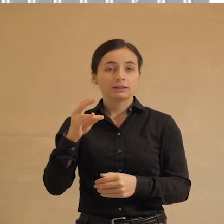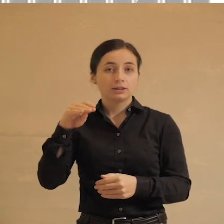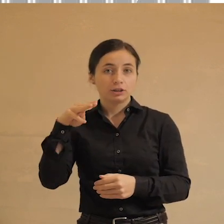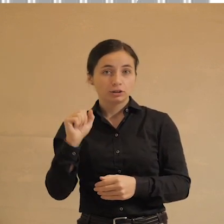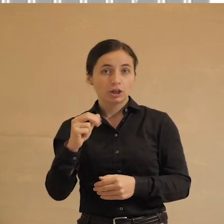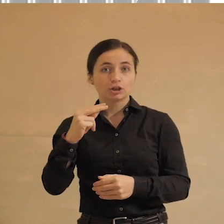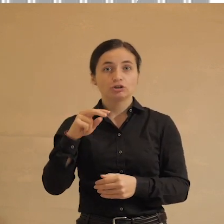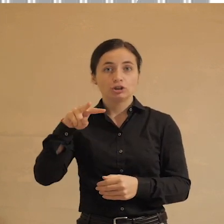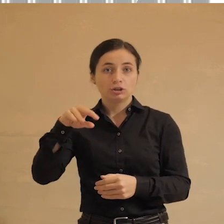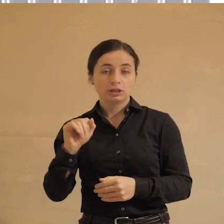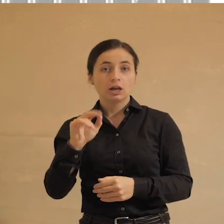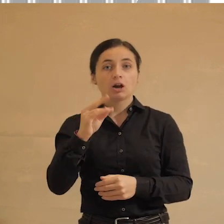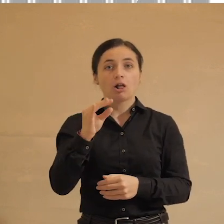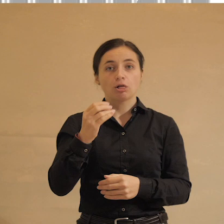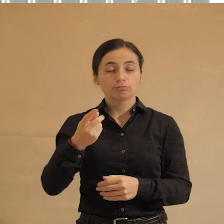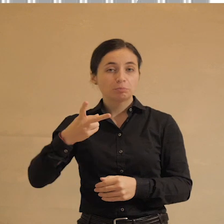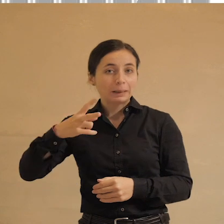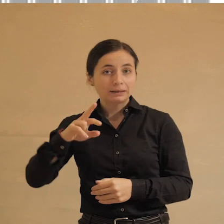Испания, Колумбия,